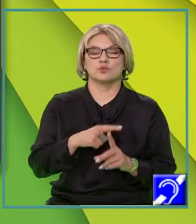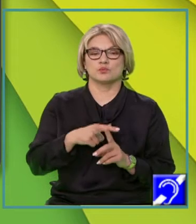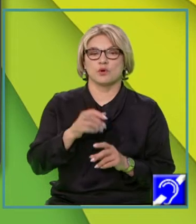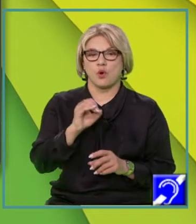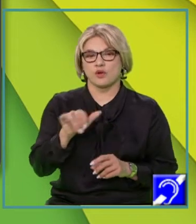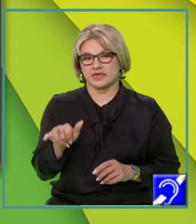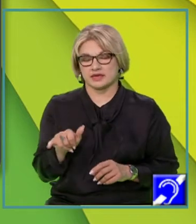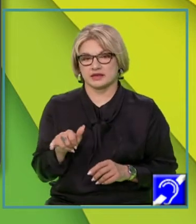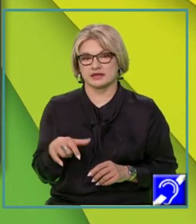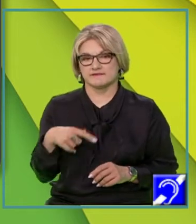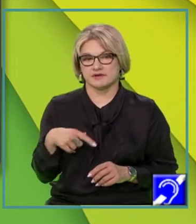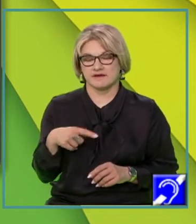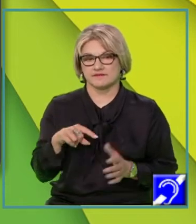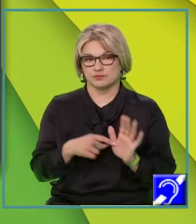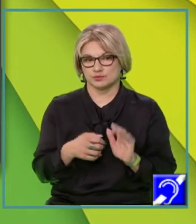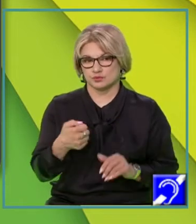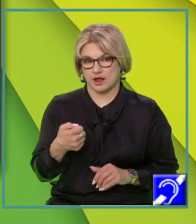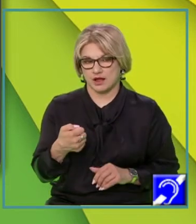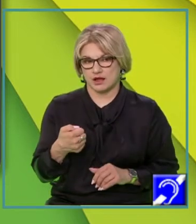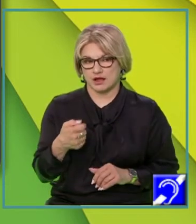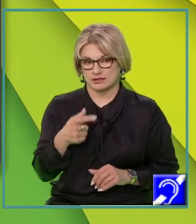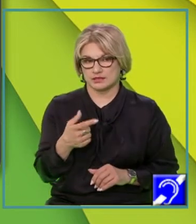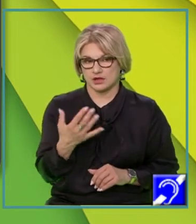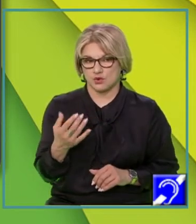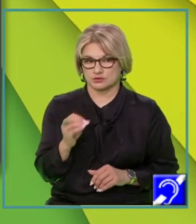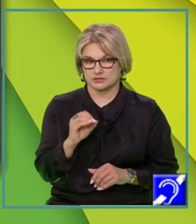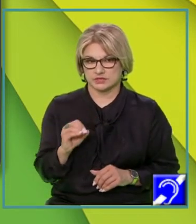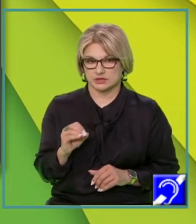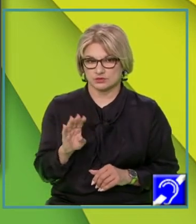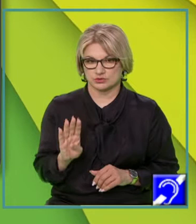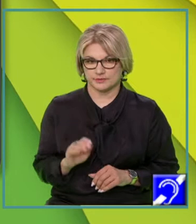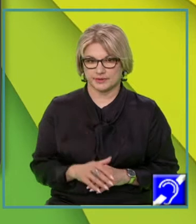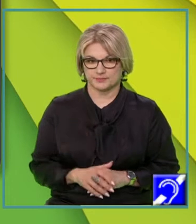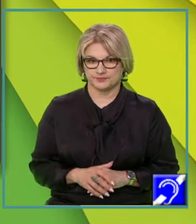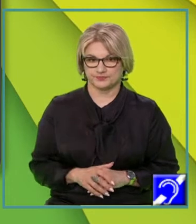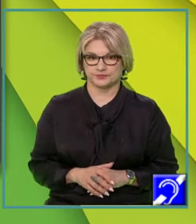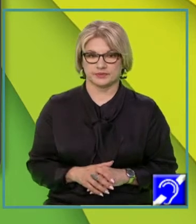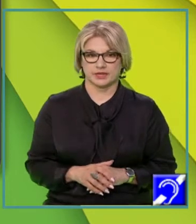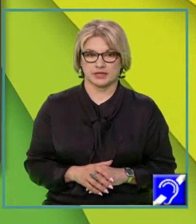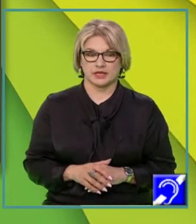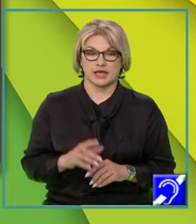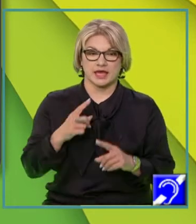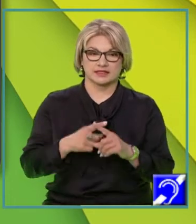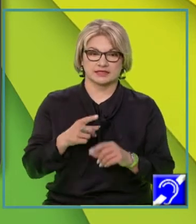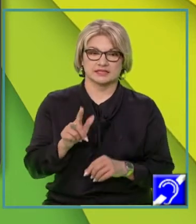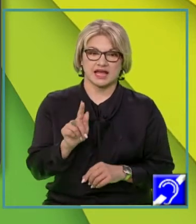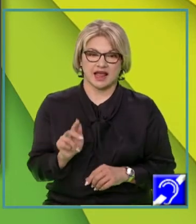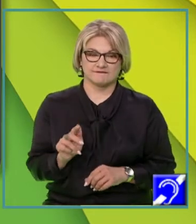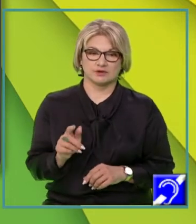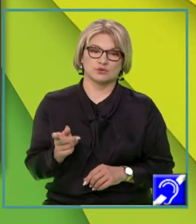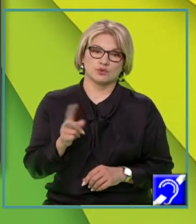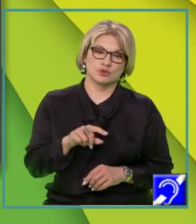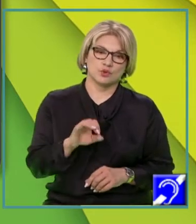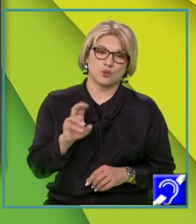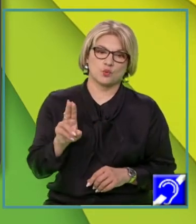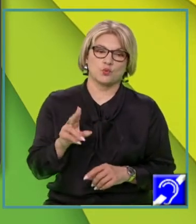OY, va fi punctul A de coordonate 0 și B. Intersecția graficului cu